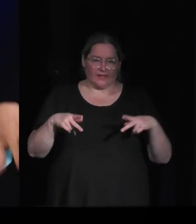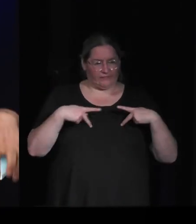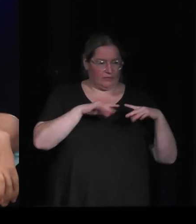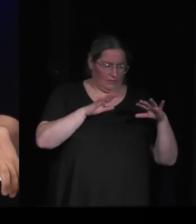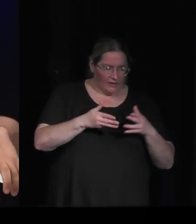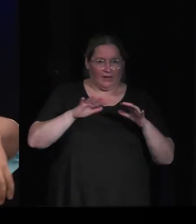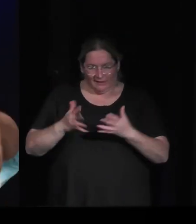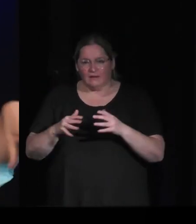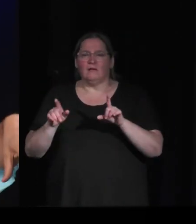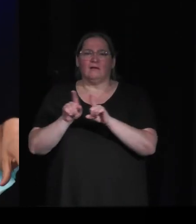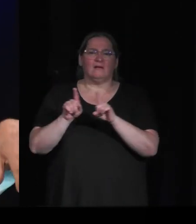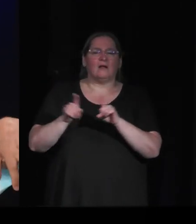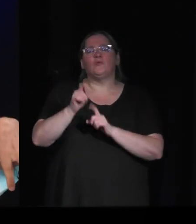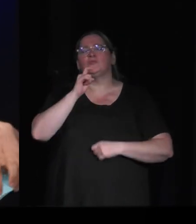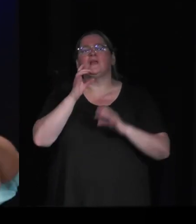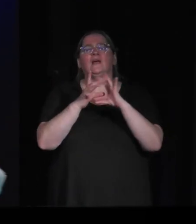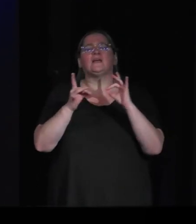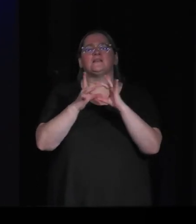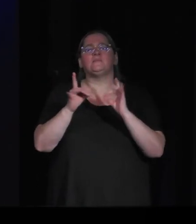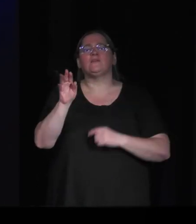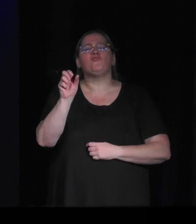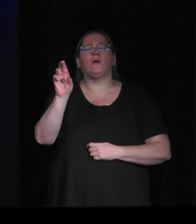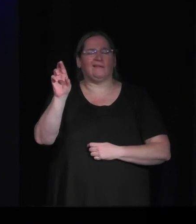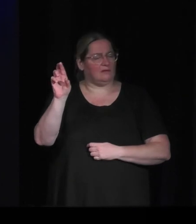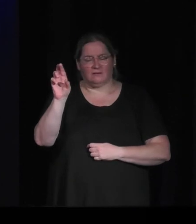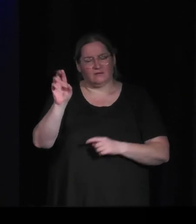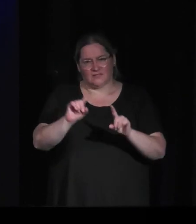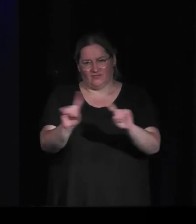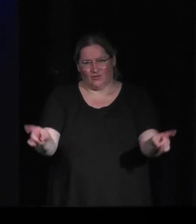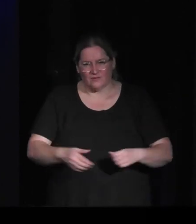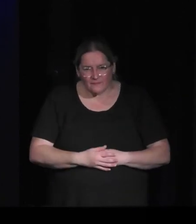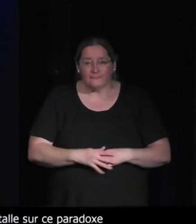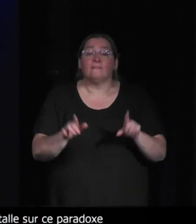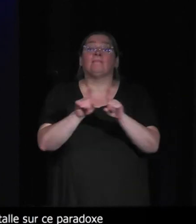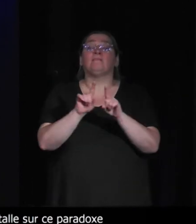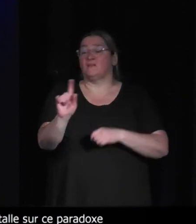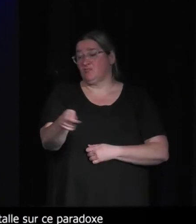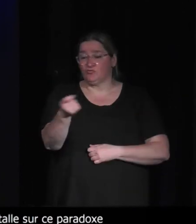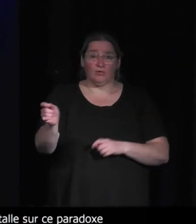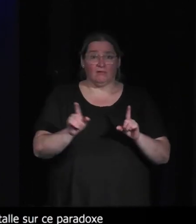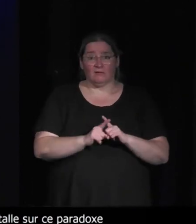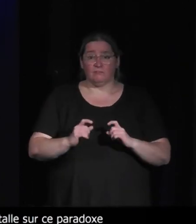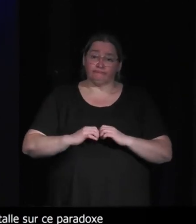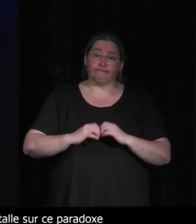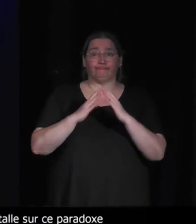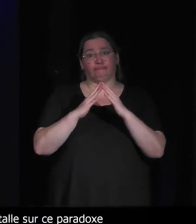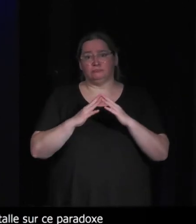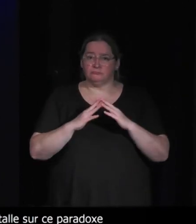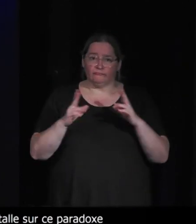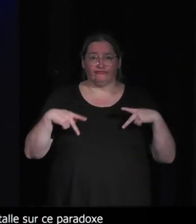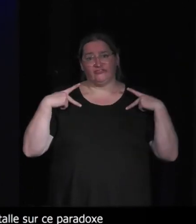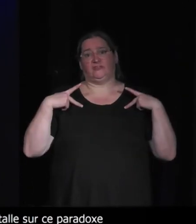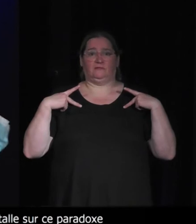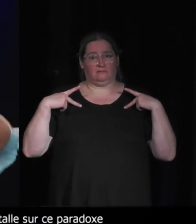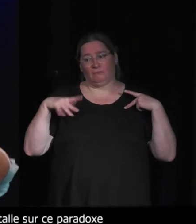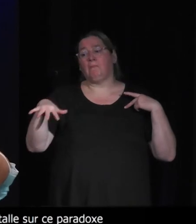à la Buckminster Fuller dont on parlait précédemment. C'est pas non plus la nature comme milieu, comme habitat, comme milieu de vie